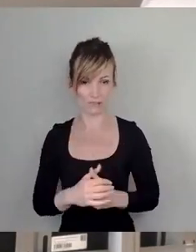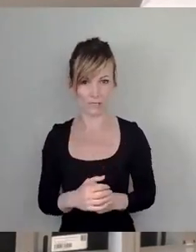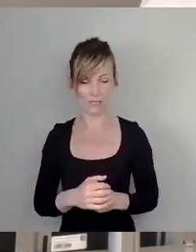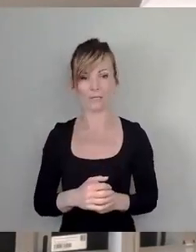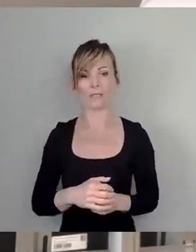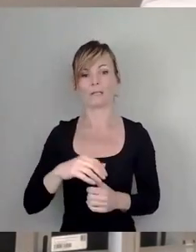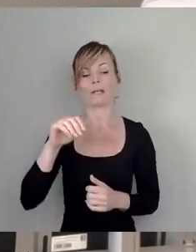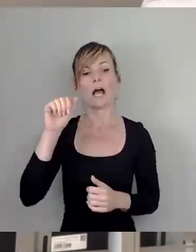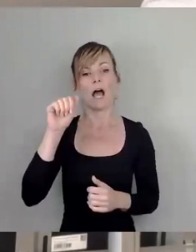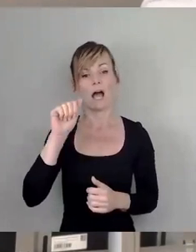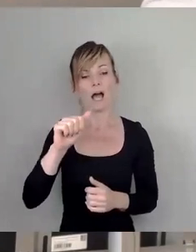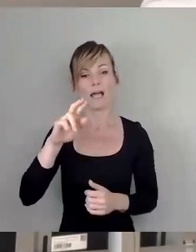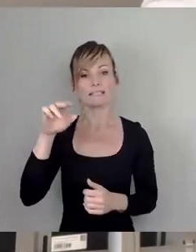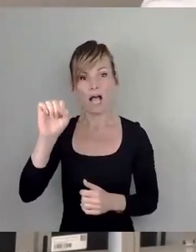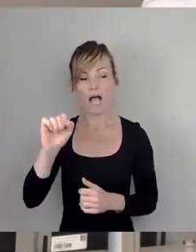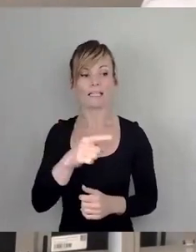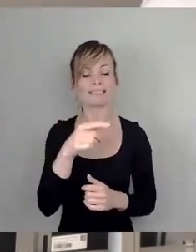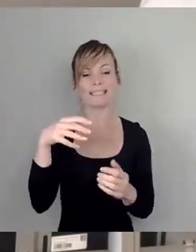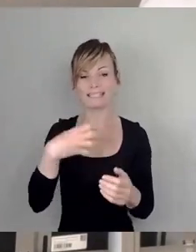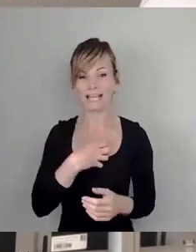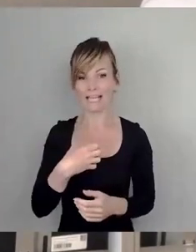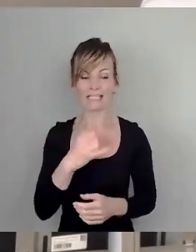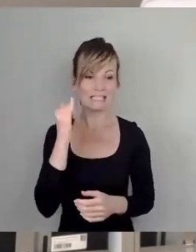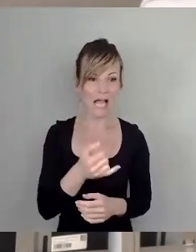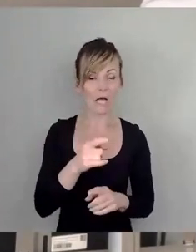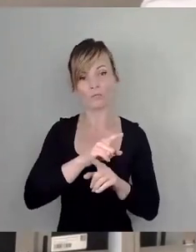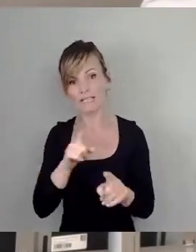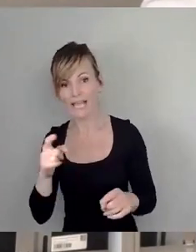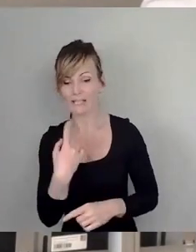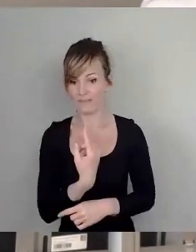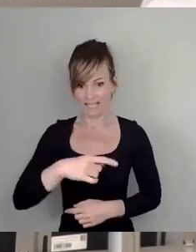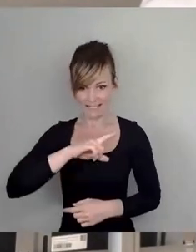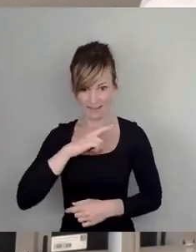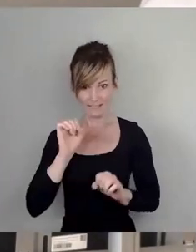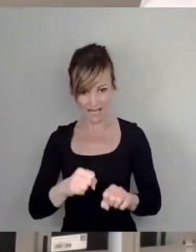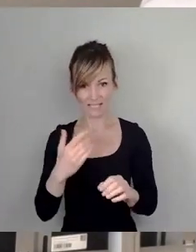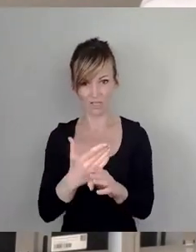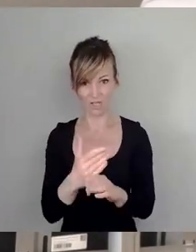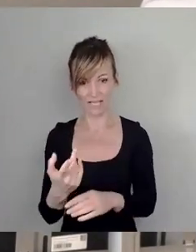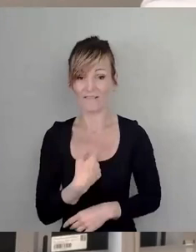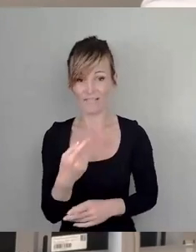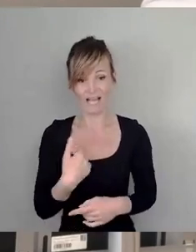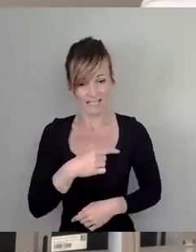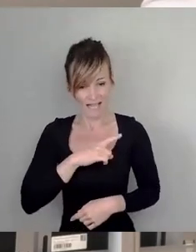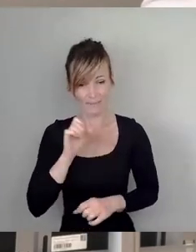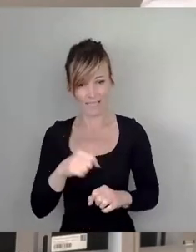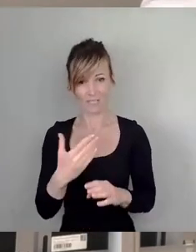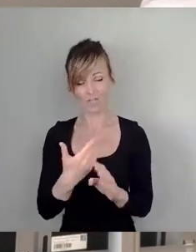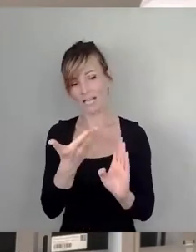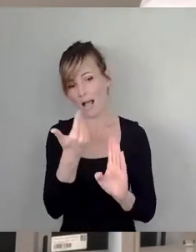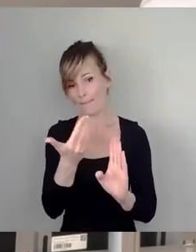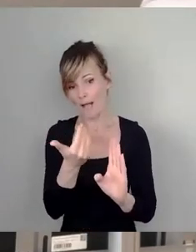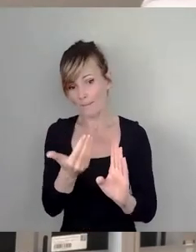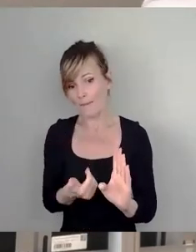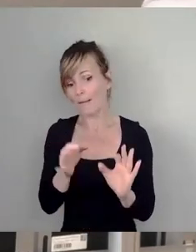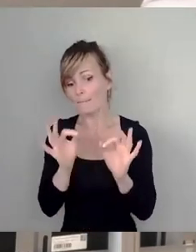gilt, können wir selbst entscheiden. Wir hätten es also in der Hand im Ermessen, bestimmte Dinge dort rauszunehmen. Gut, habe ich